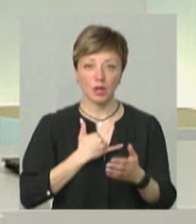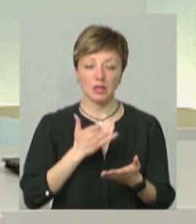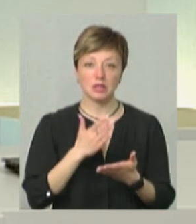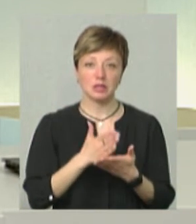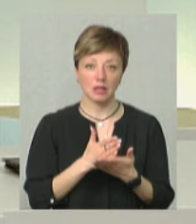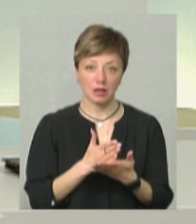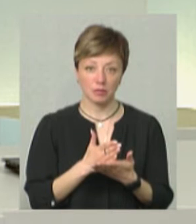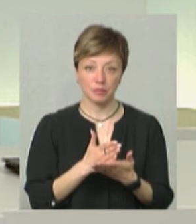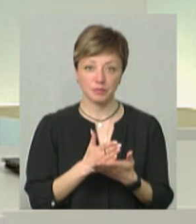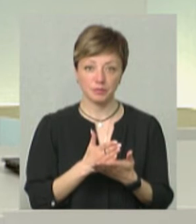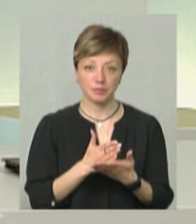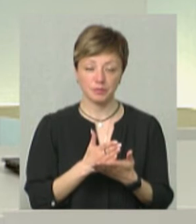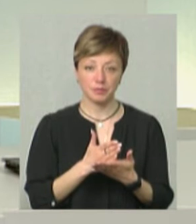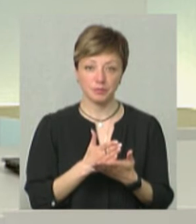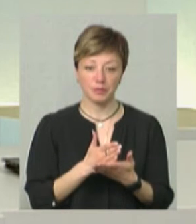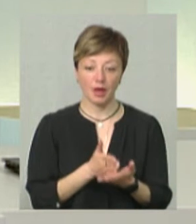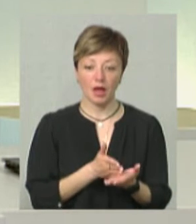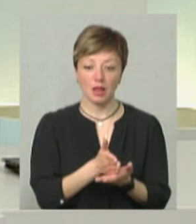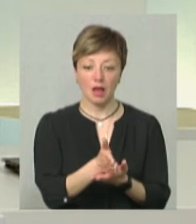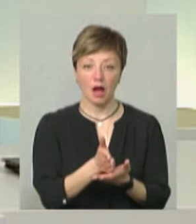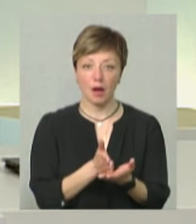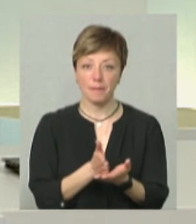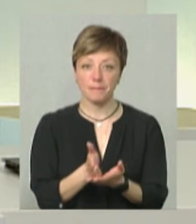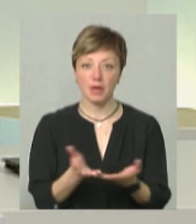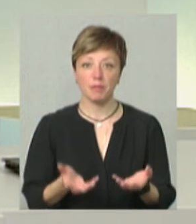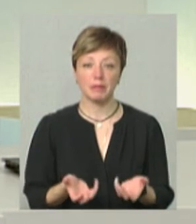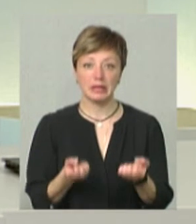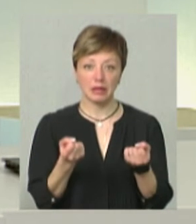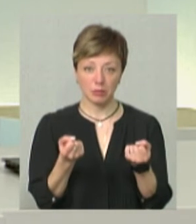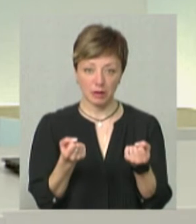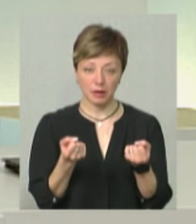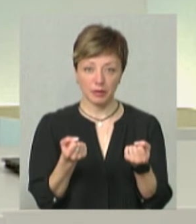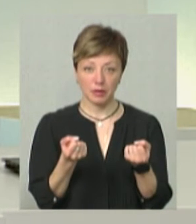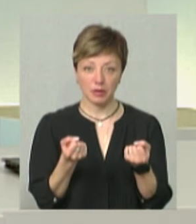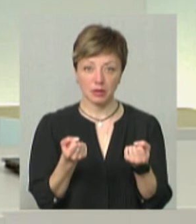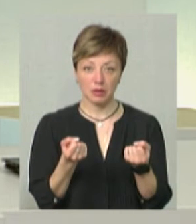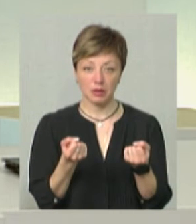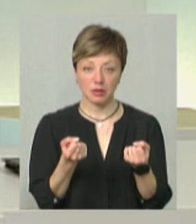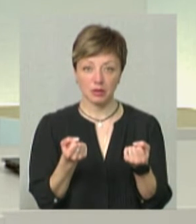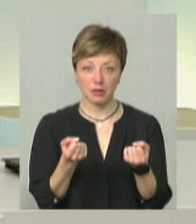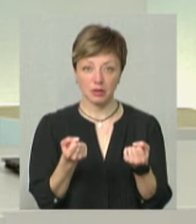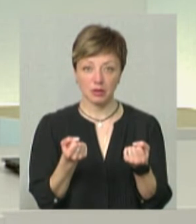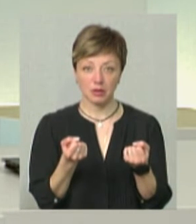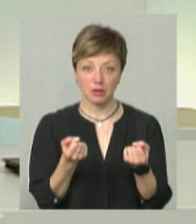напрям такий підтримки, підтримки,